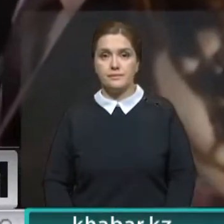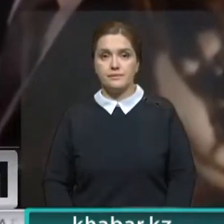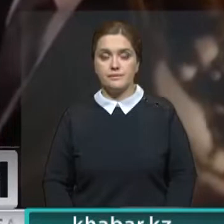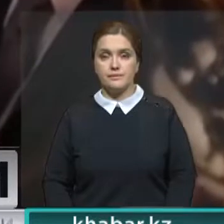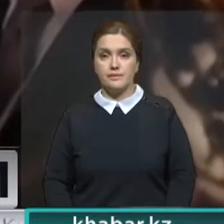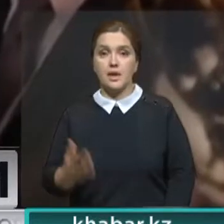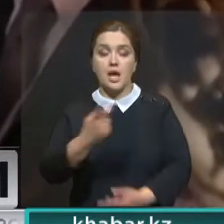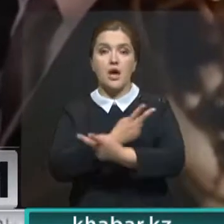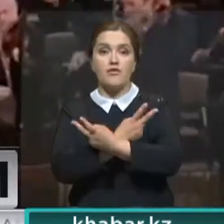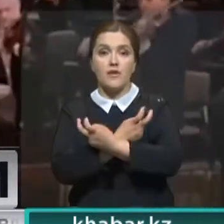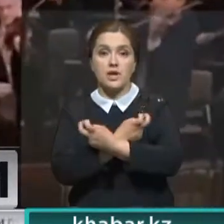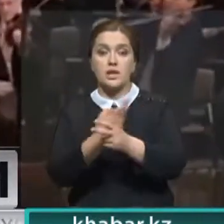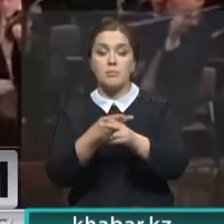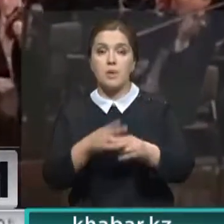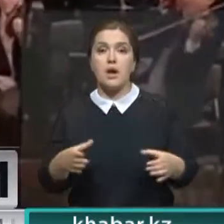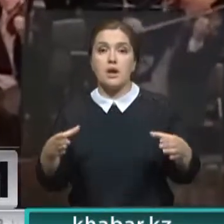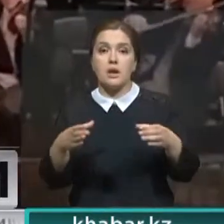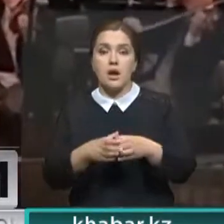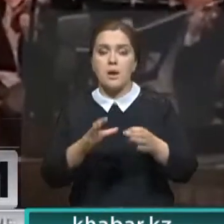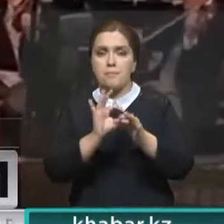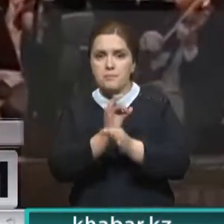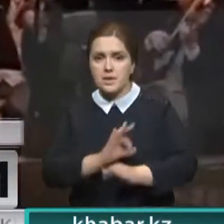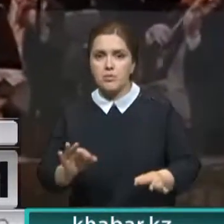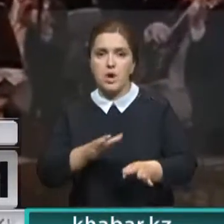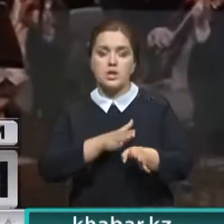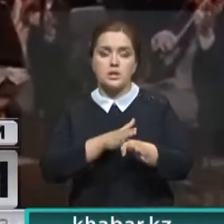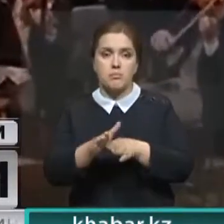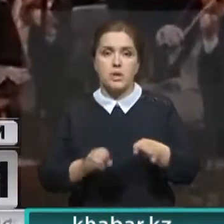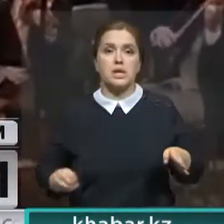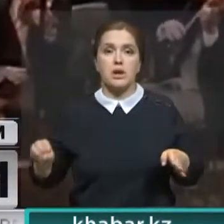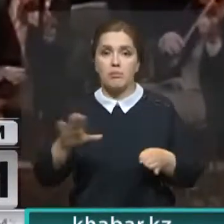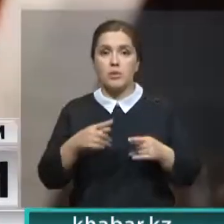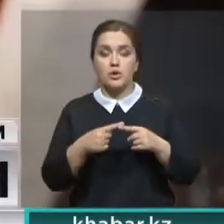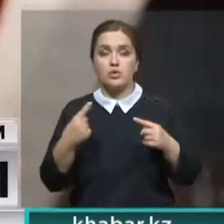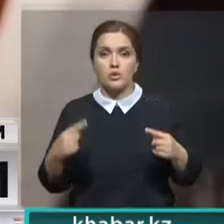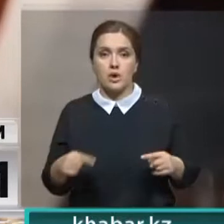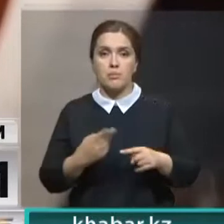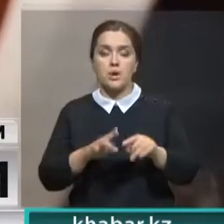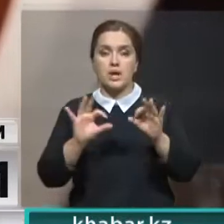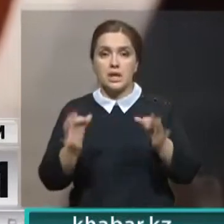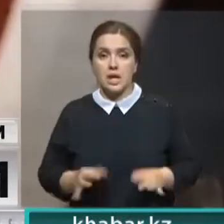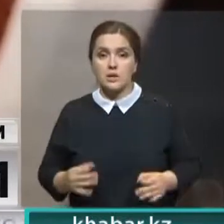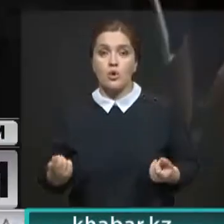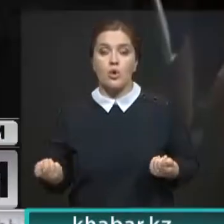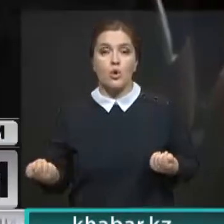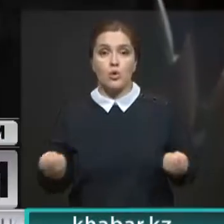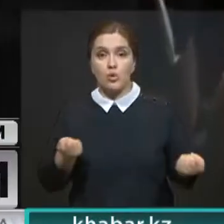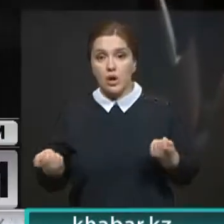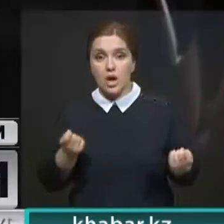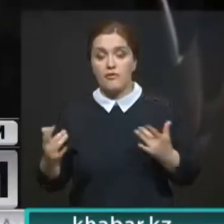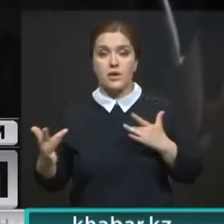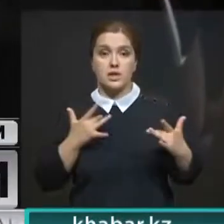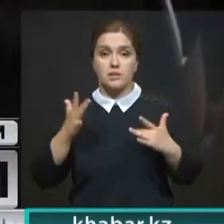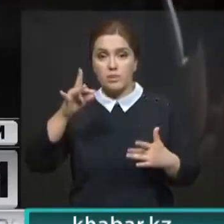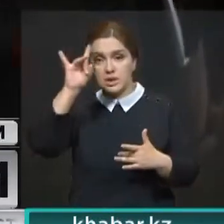Венский филармонический оркестр славится безупречным исполнением европейских и других выдающихся классиков. Руководить летним концертом будет